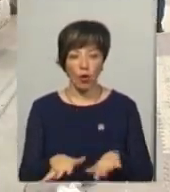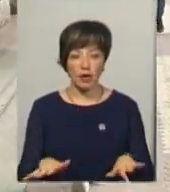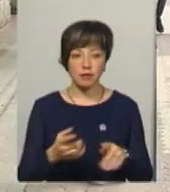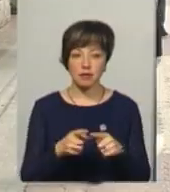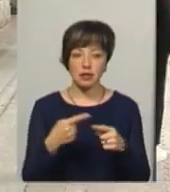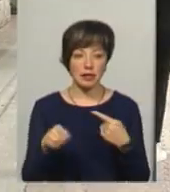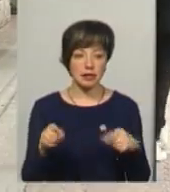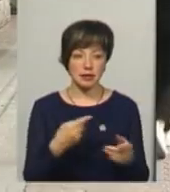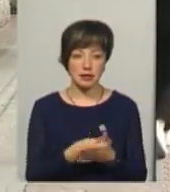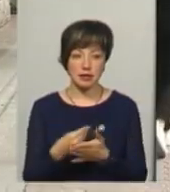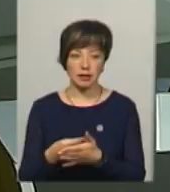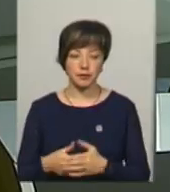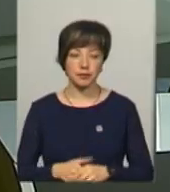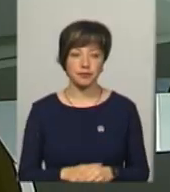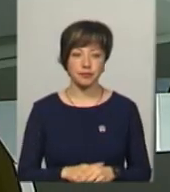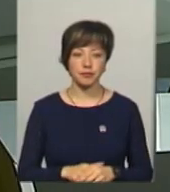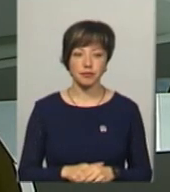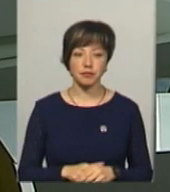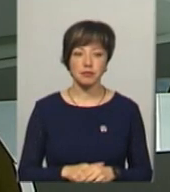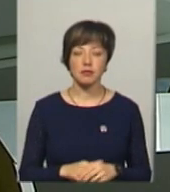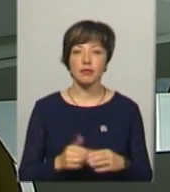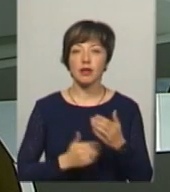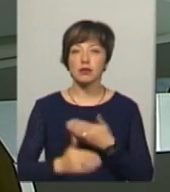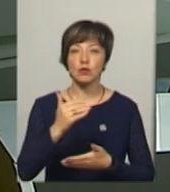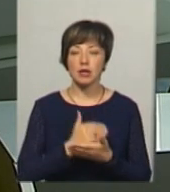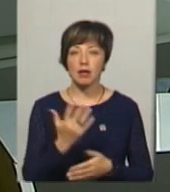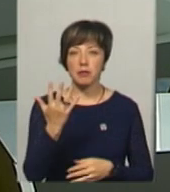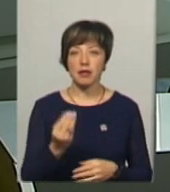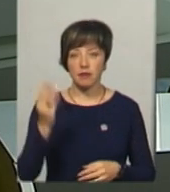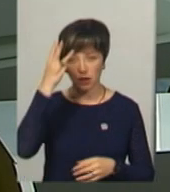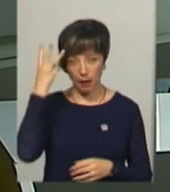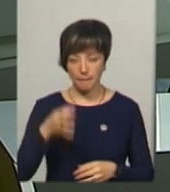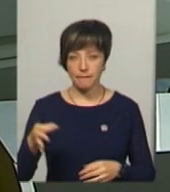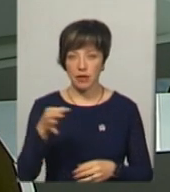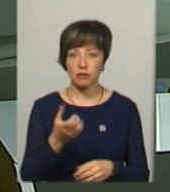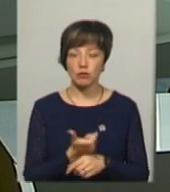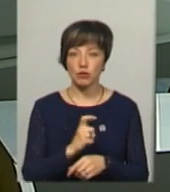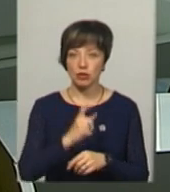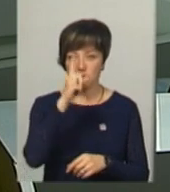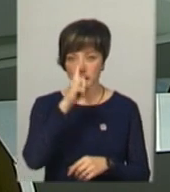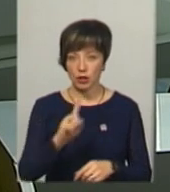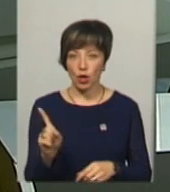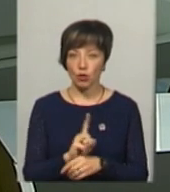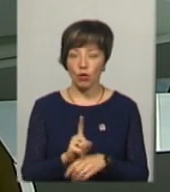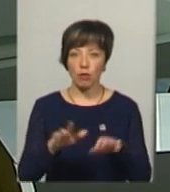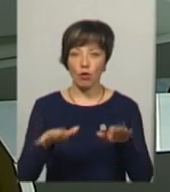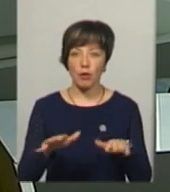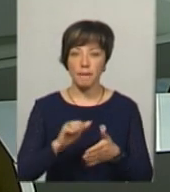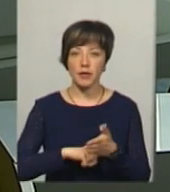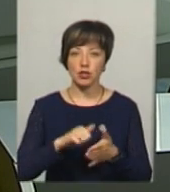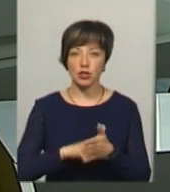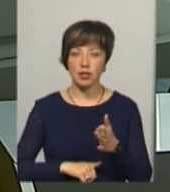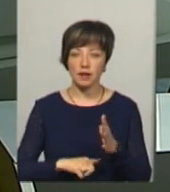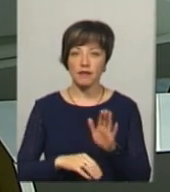зовсім різні ціни. За останні п'ять днів на Хмельниччині випуло більше місячної норми опадів. Причиною став